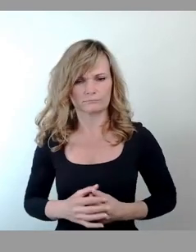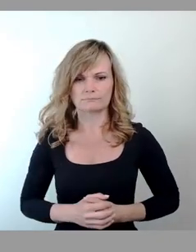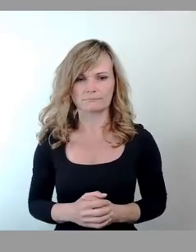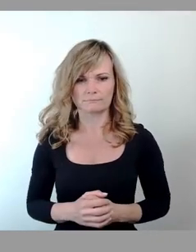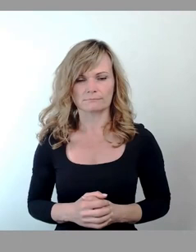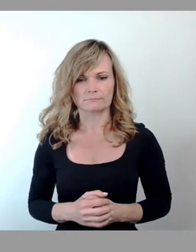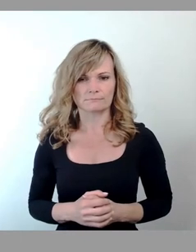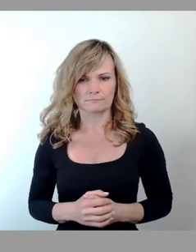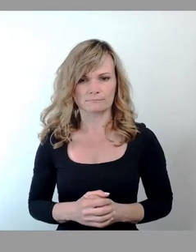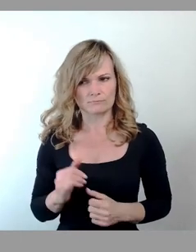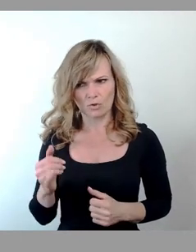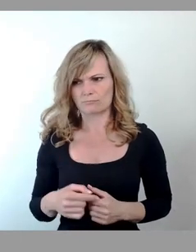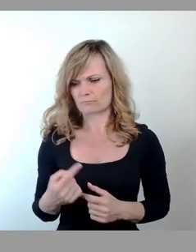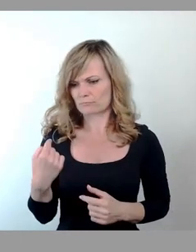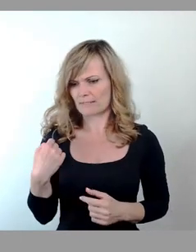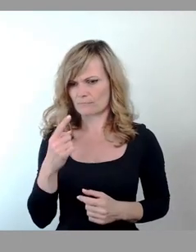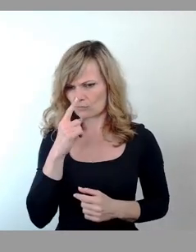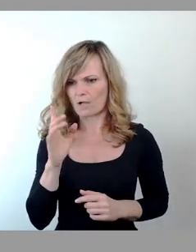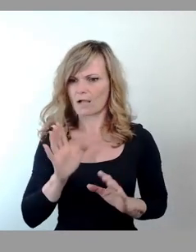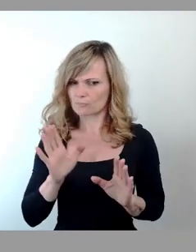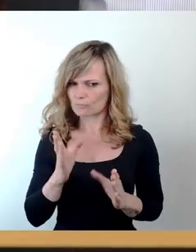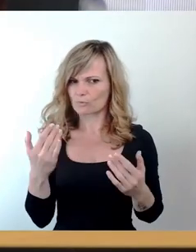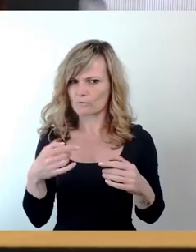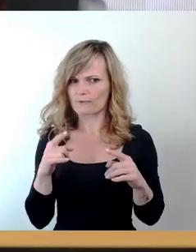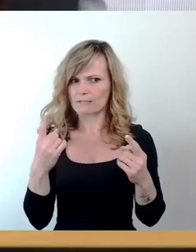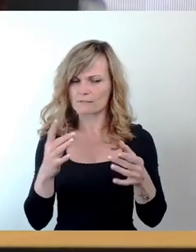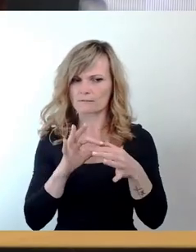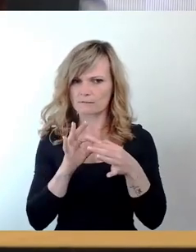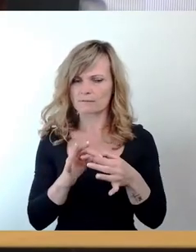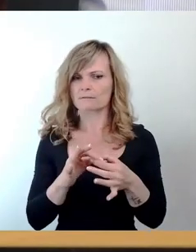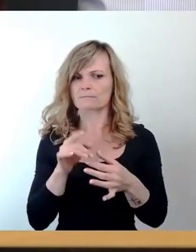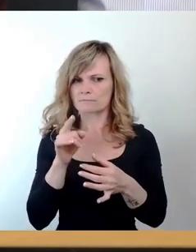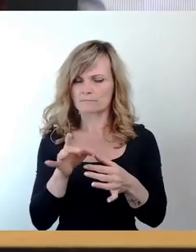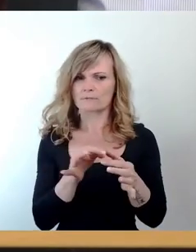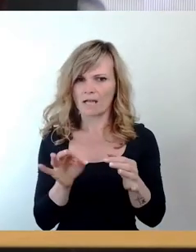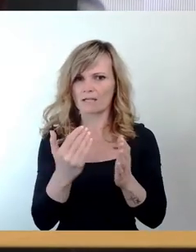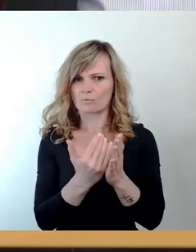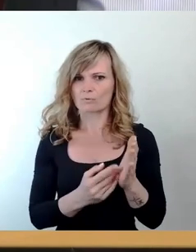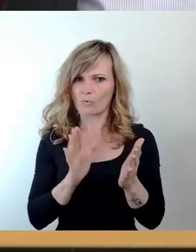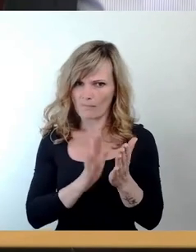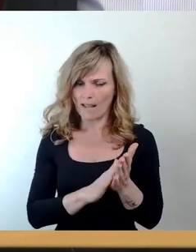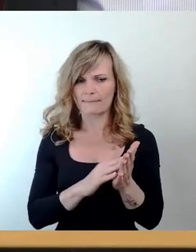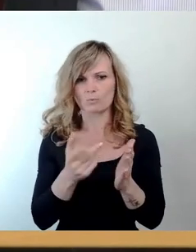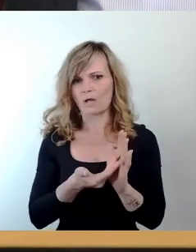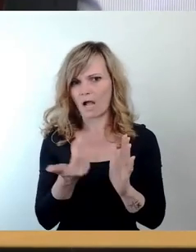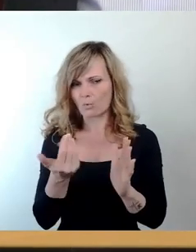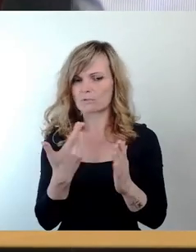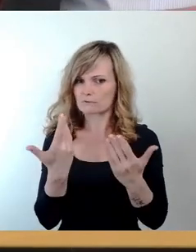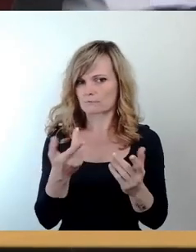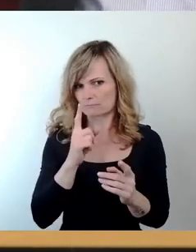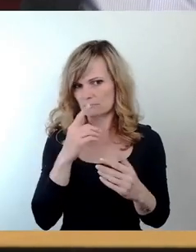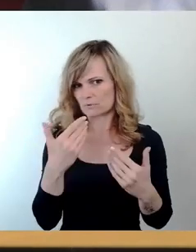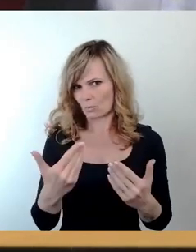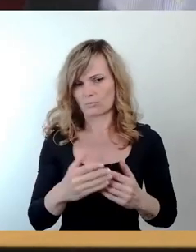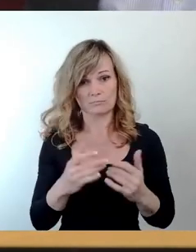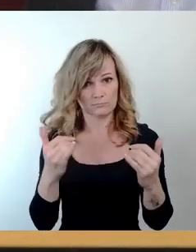Wir hatten ja vorhin nur abgestimmt, ob wir es auf der Tagesordnung lassen oder nicht. Dann müsste jetzt